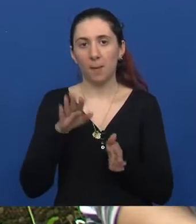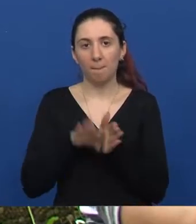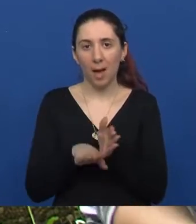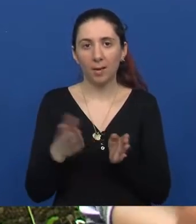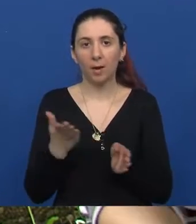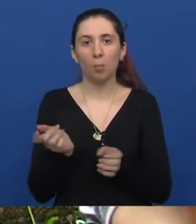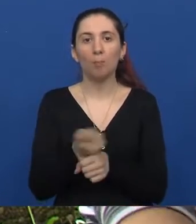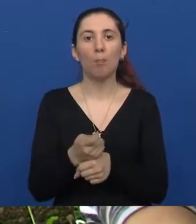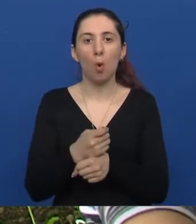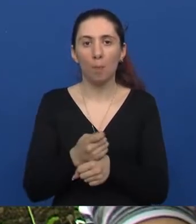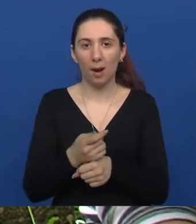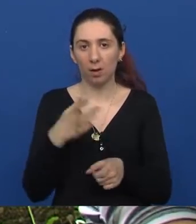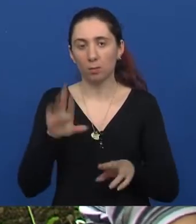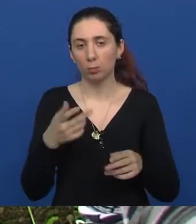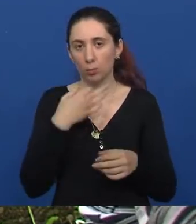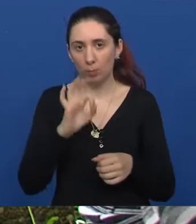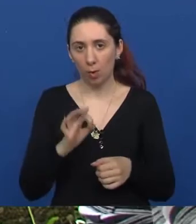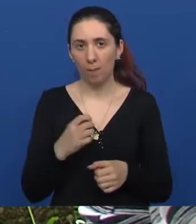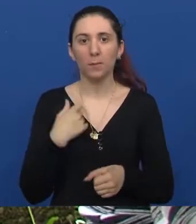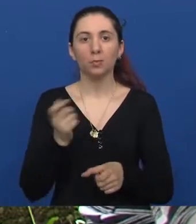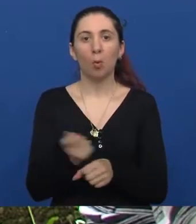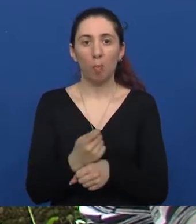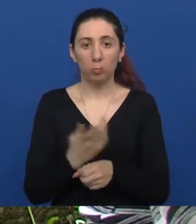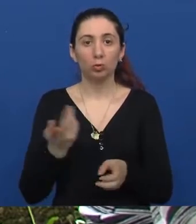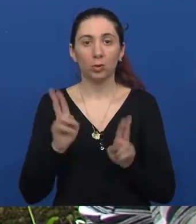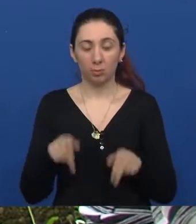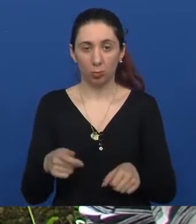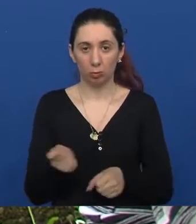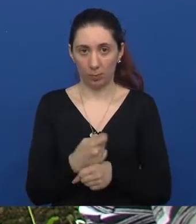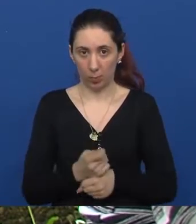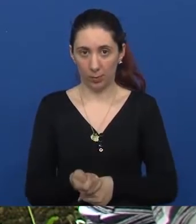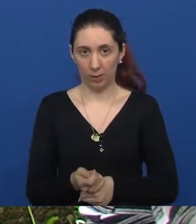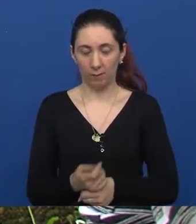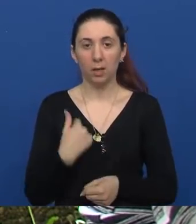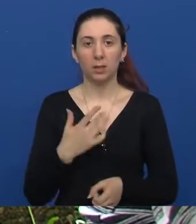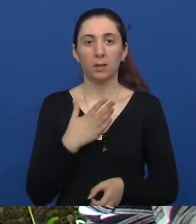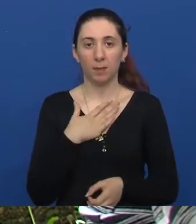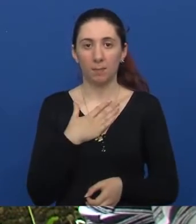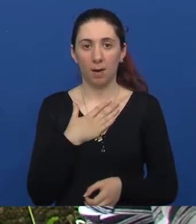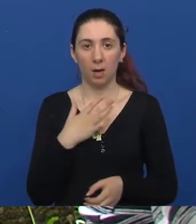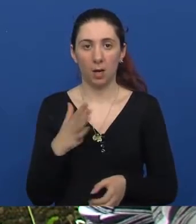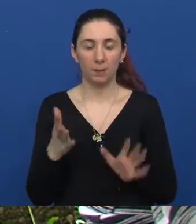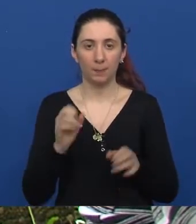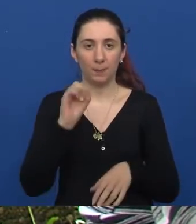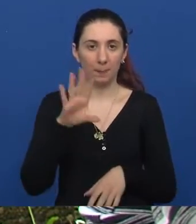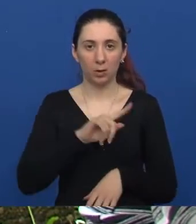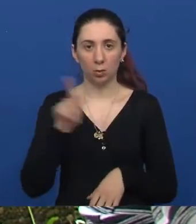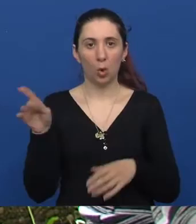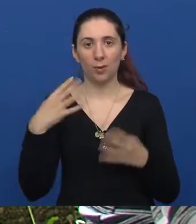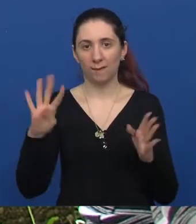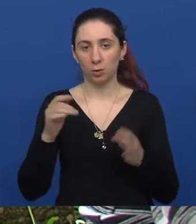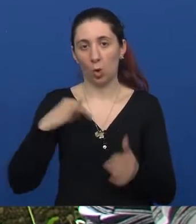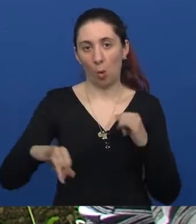popravak stanja? Popravili smo što se je dalo popraviti. Imala sam, ne znam, 15 do 19